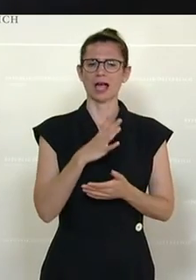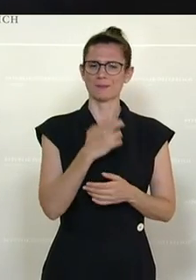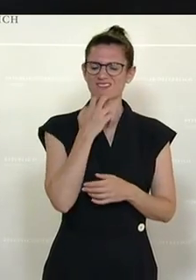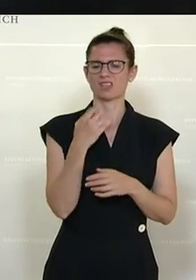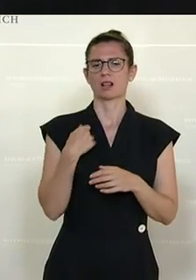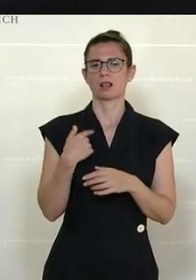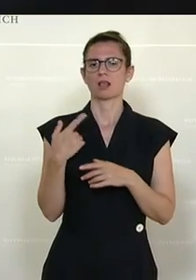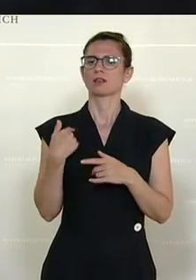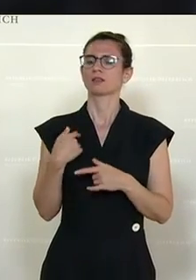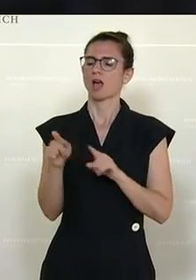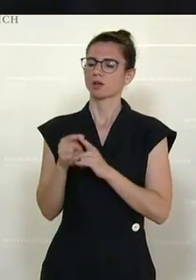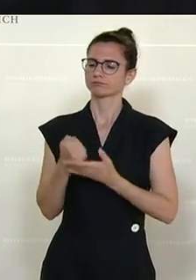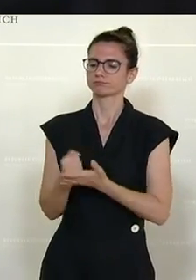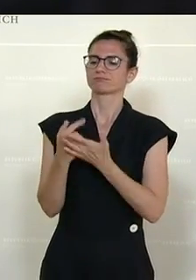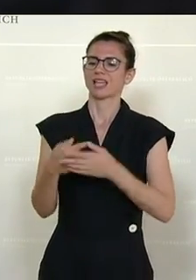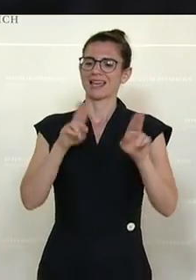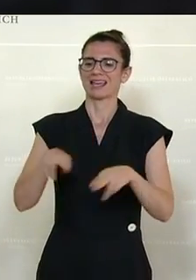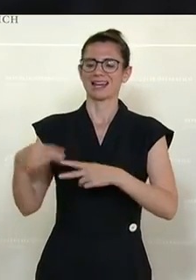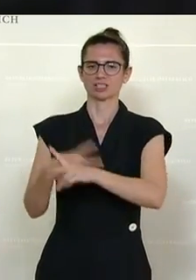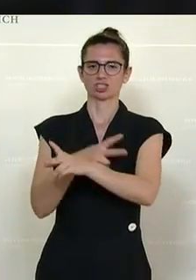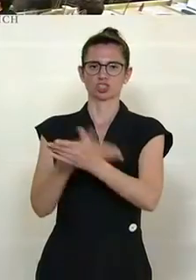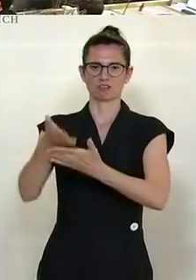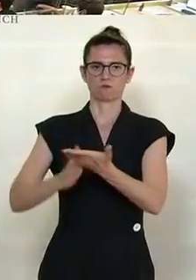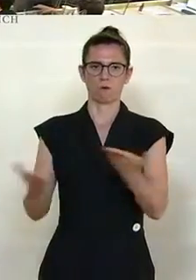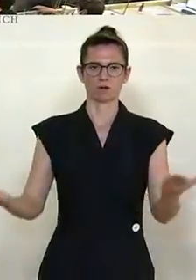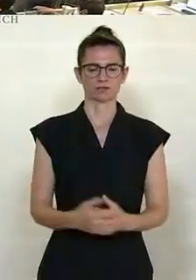Rechtsstaat, Herr Bundesminister. Dankeschön. So Jörg Leichtfried von der SPÖ.